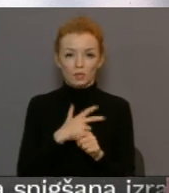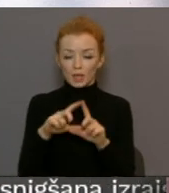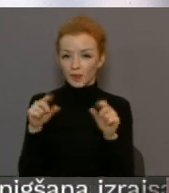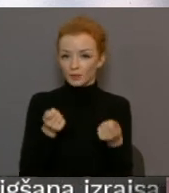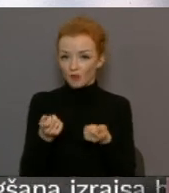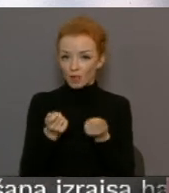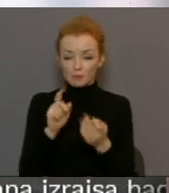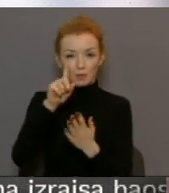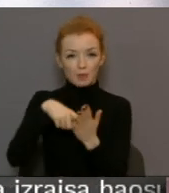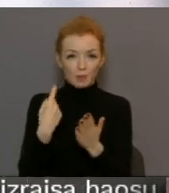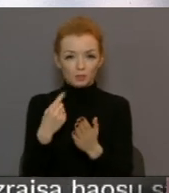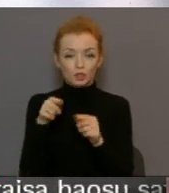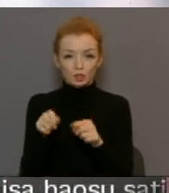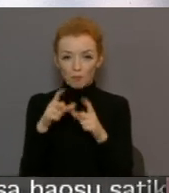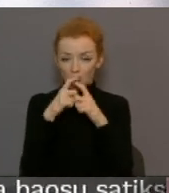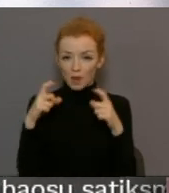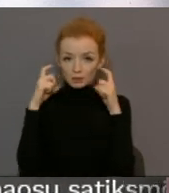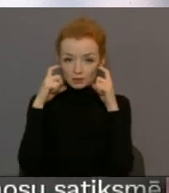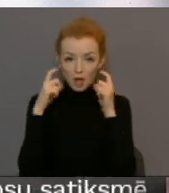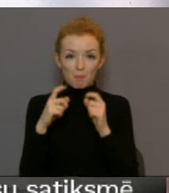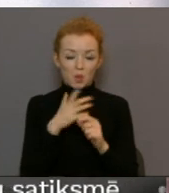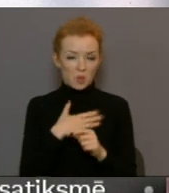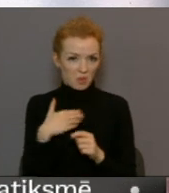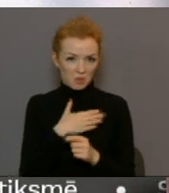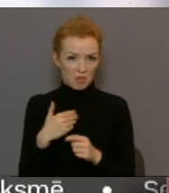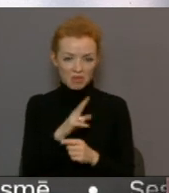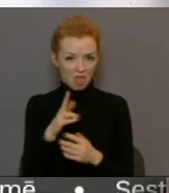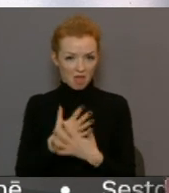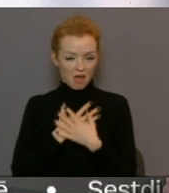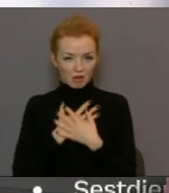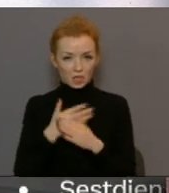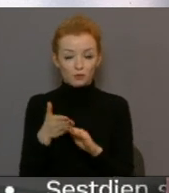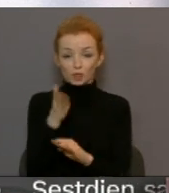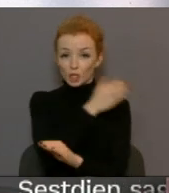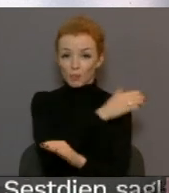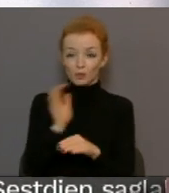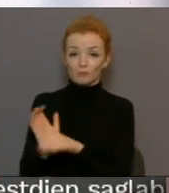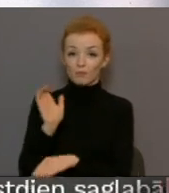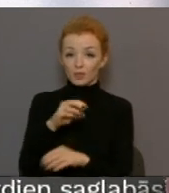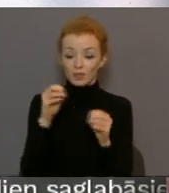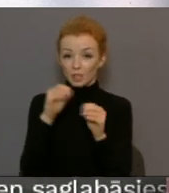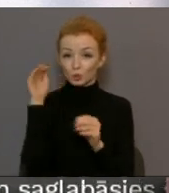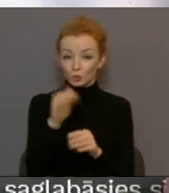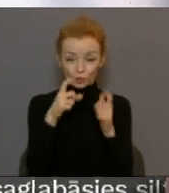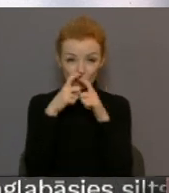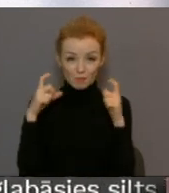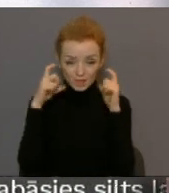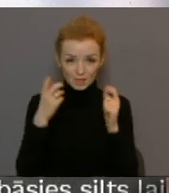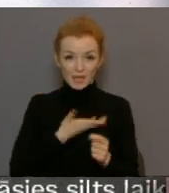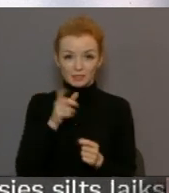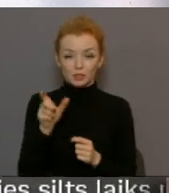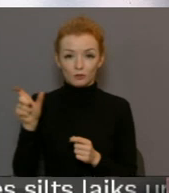informēja, ka pieprasījums pēc šīm maskām ir negaidīti zems. No iepriekš atsūtītajām 10 tūkstoši maskām iedzīvotāju